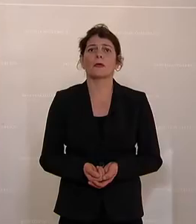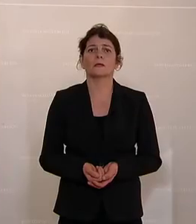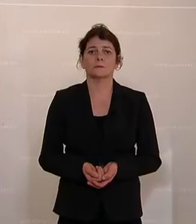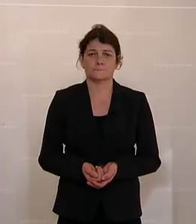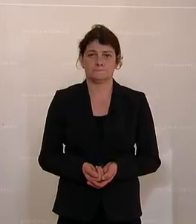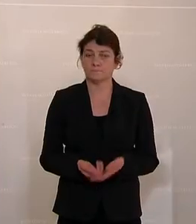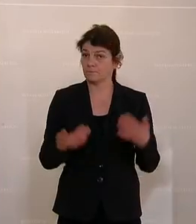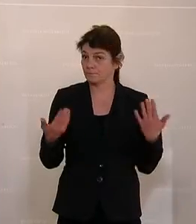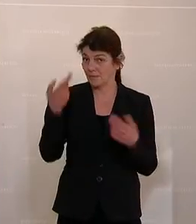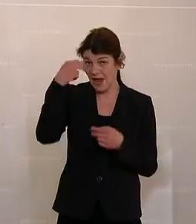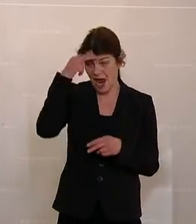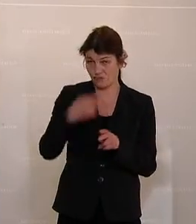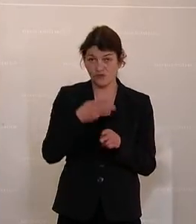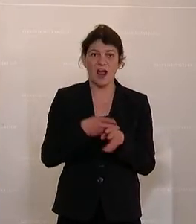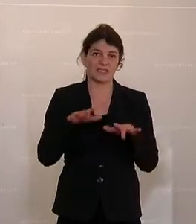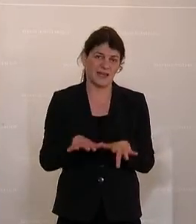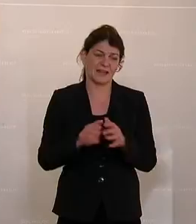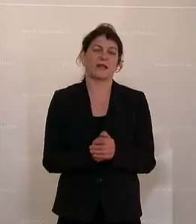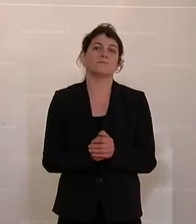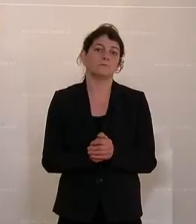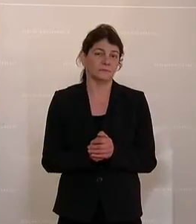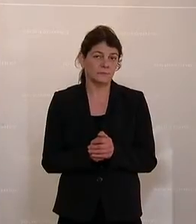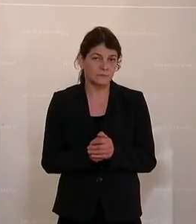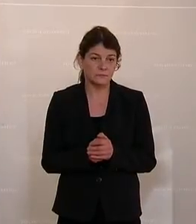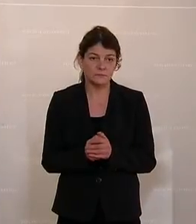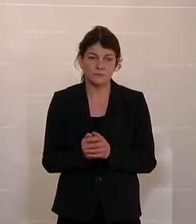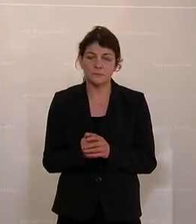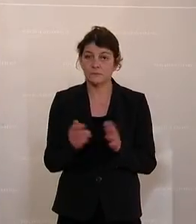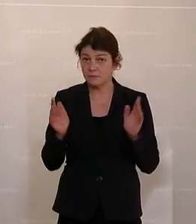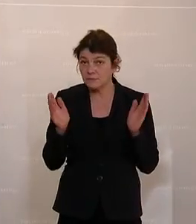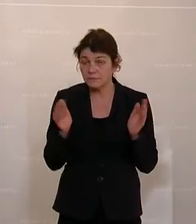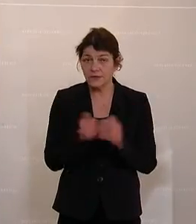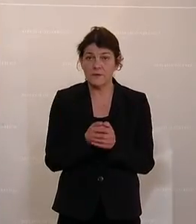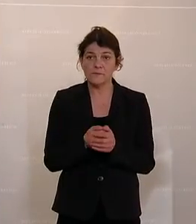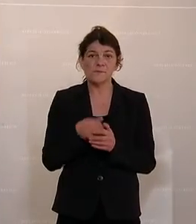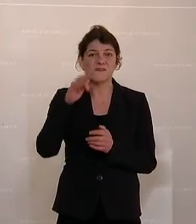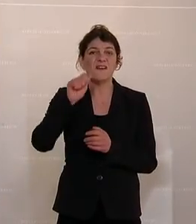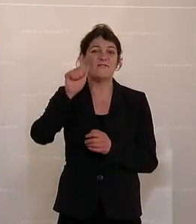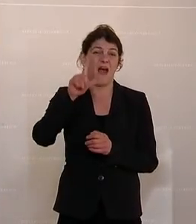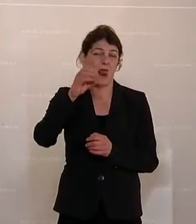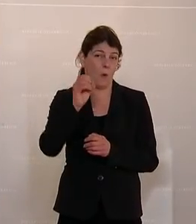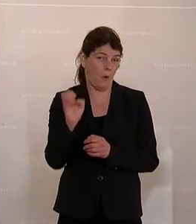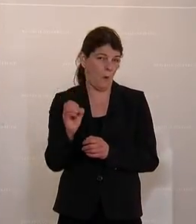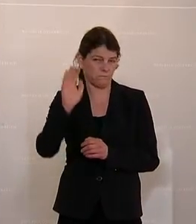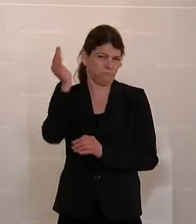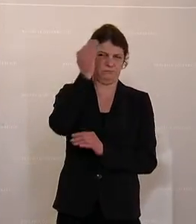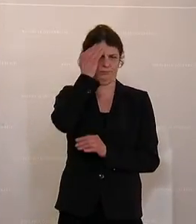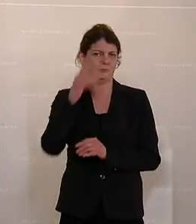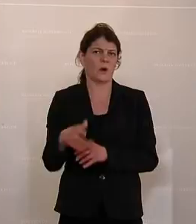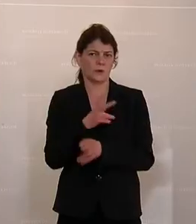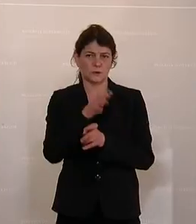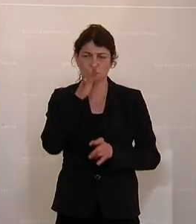Herr Staatssekretär, Falco, eine Ikone der österreichischen Musikgeschichte,